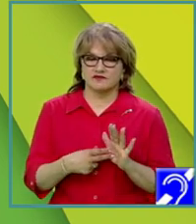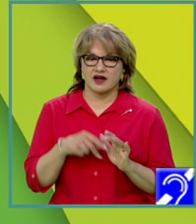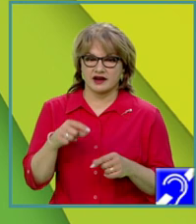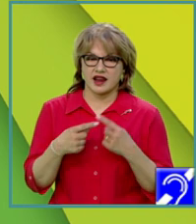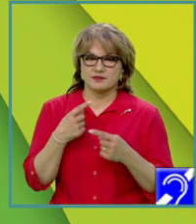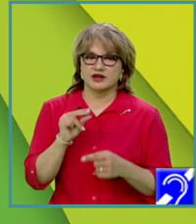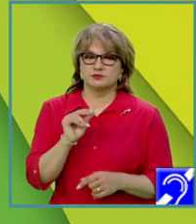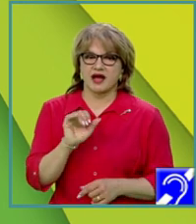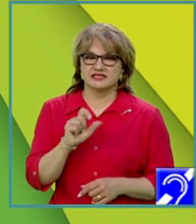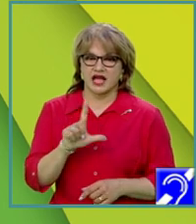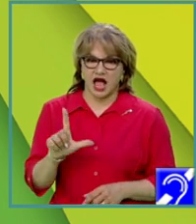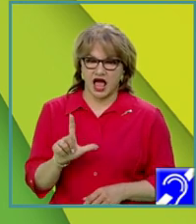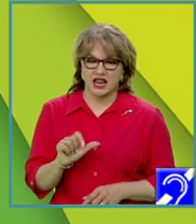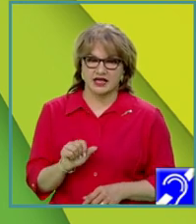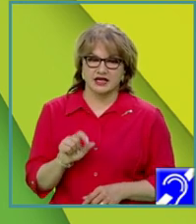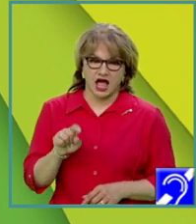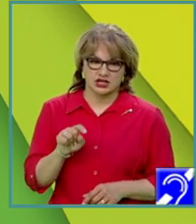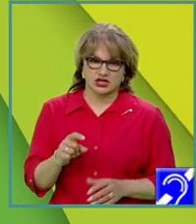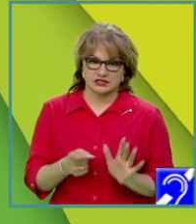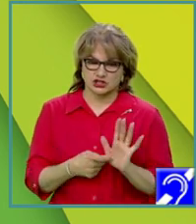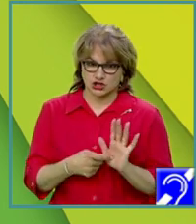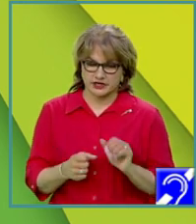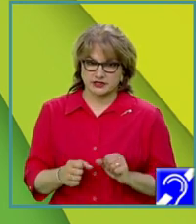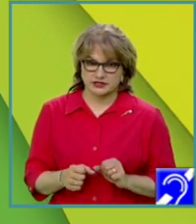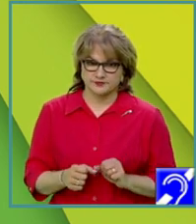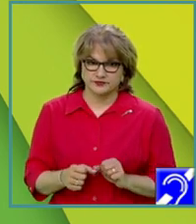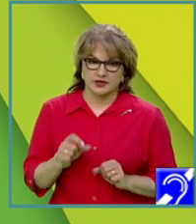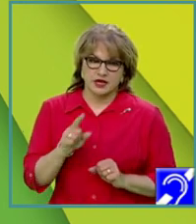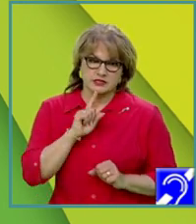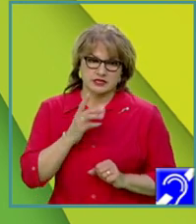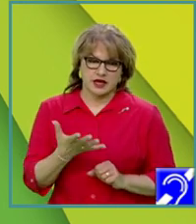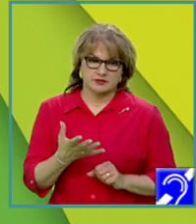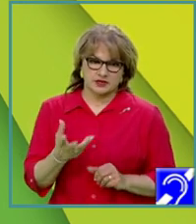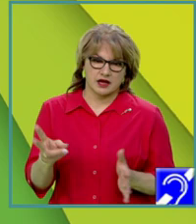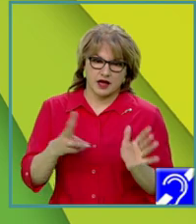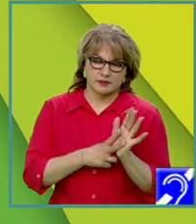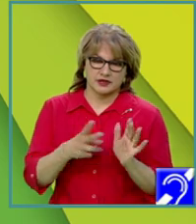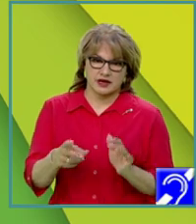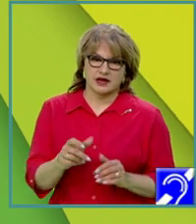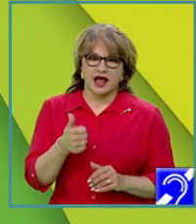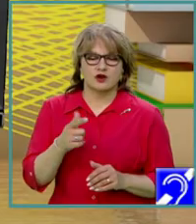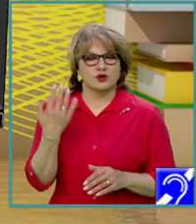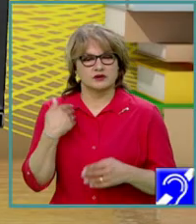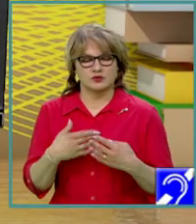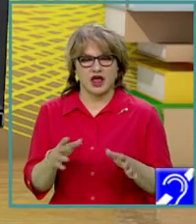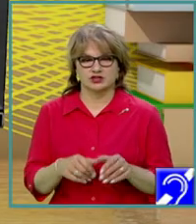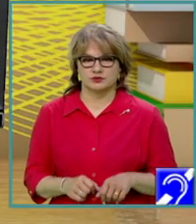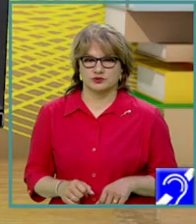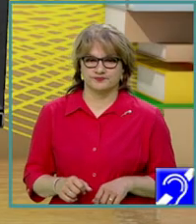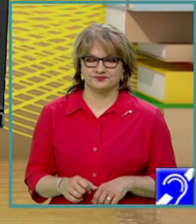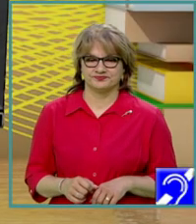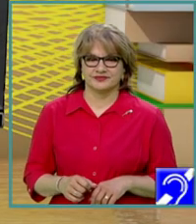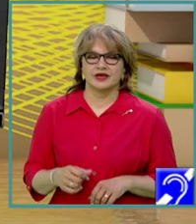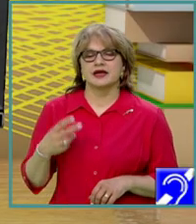limbajul pascal a acestei cerințe care presupune aplicarea algoritmului prezentat la început. Mai departe